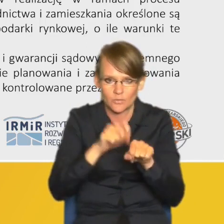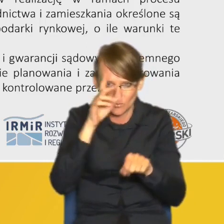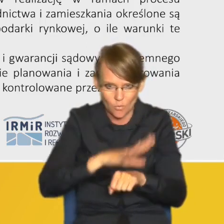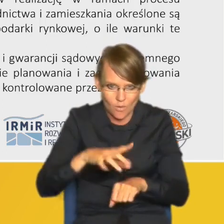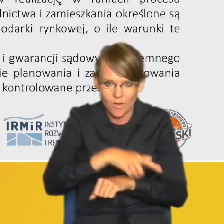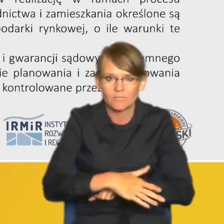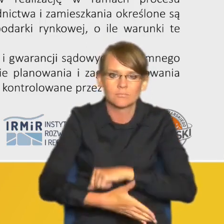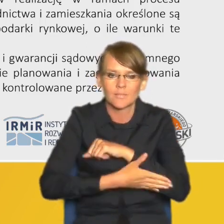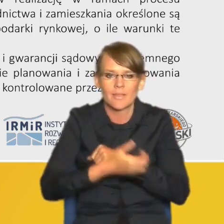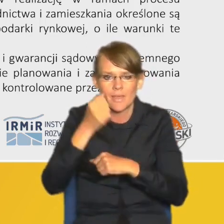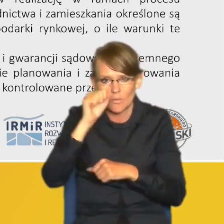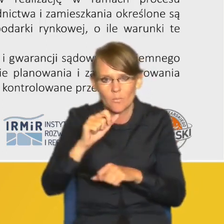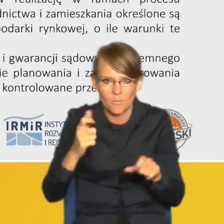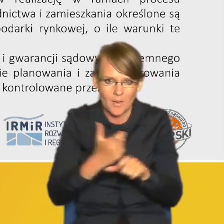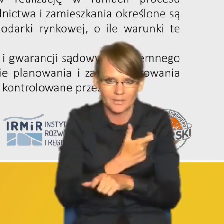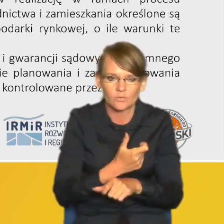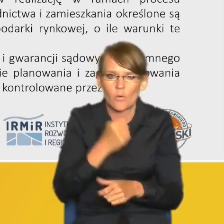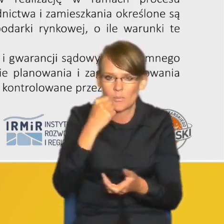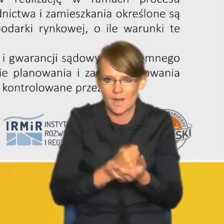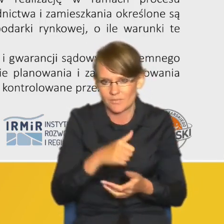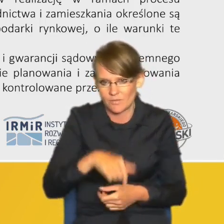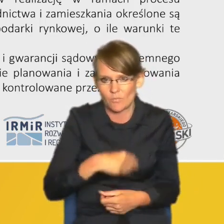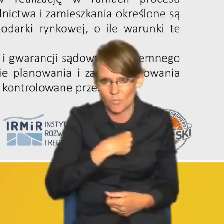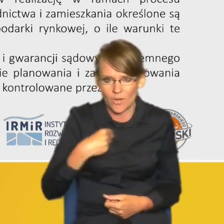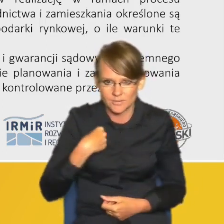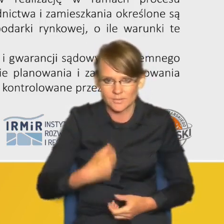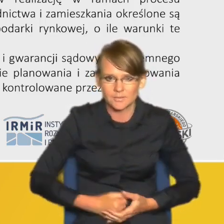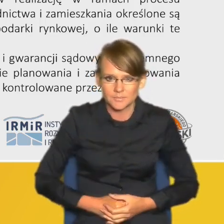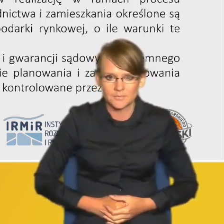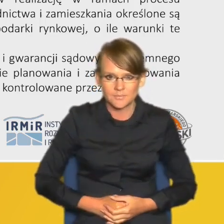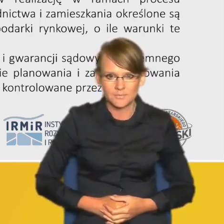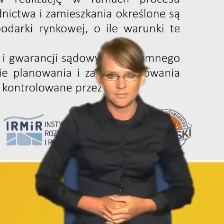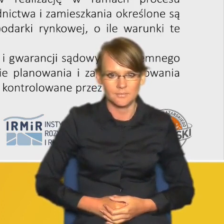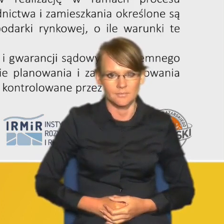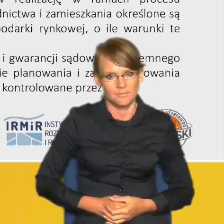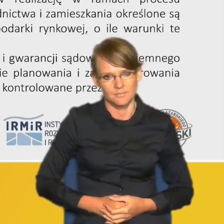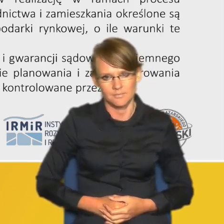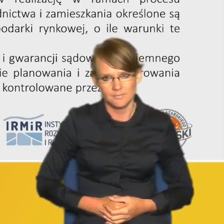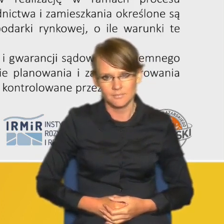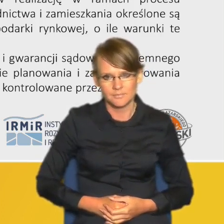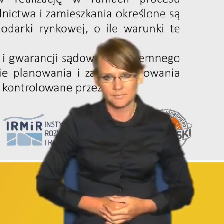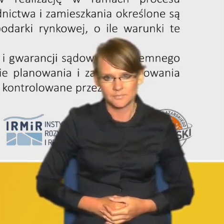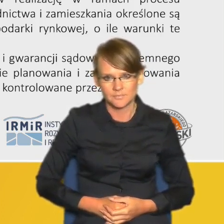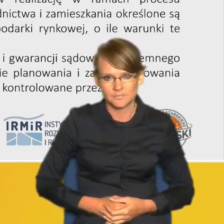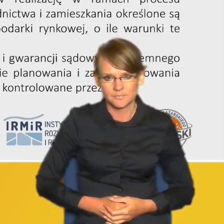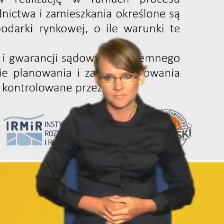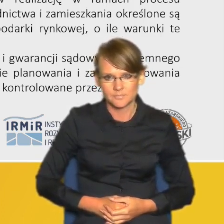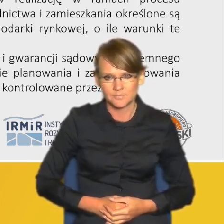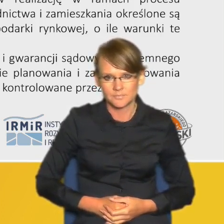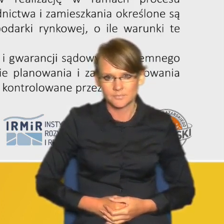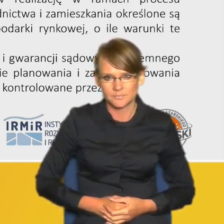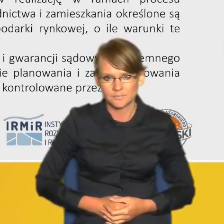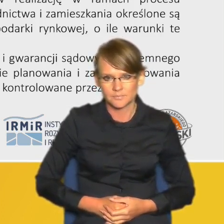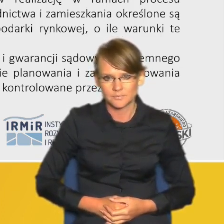demokratyczne państwo prawne w Polsce i można tę myśl dość twórczo